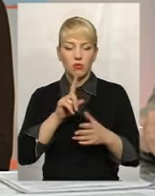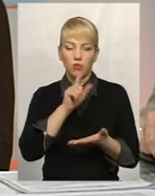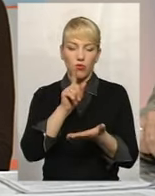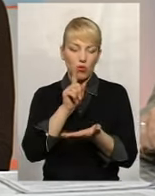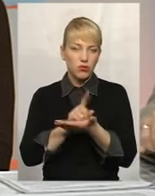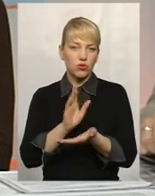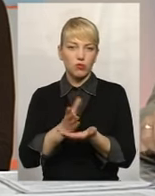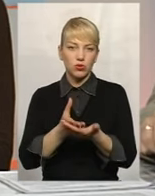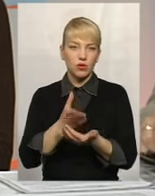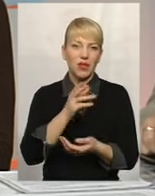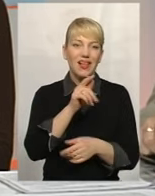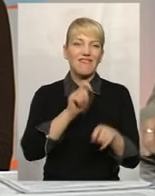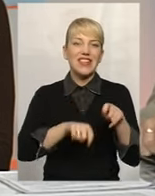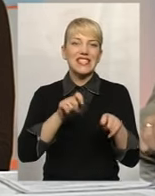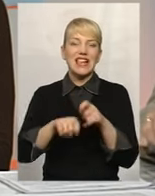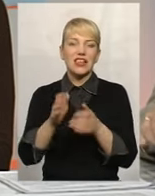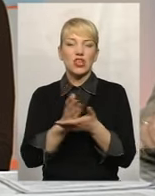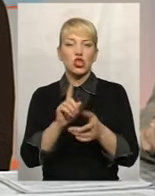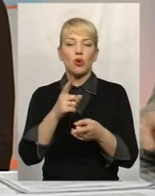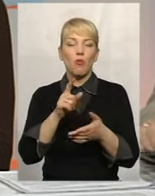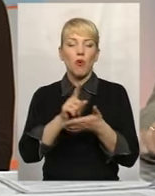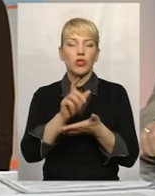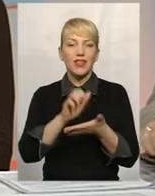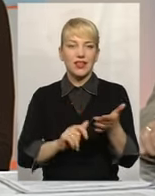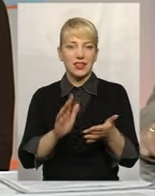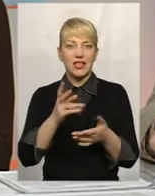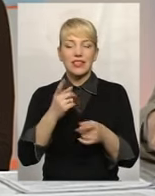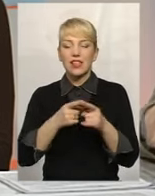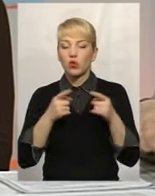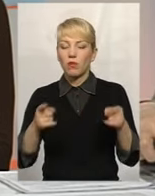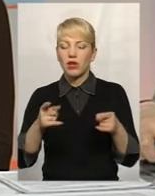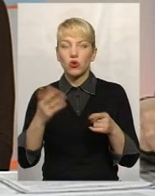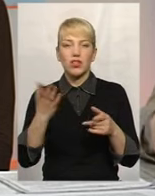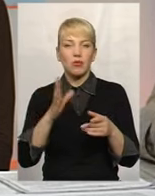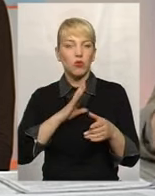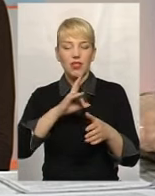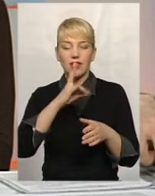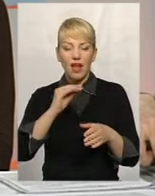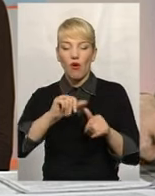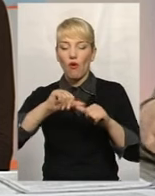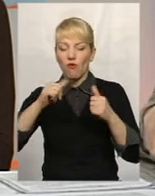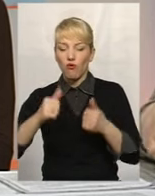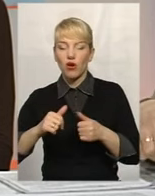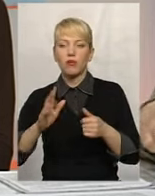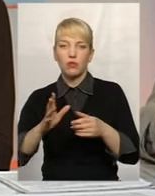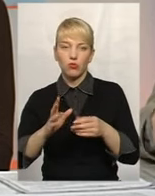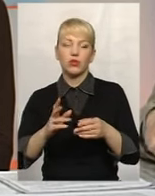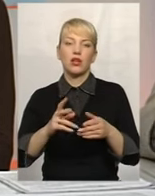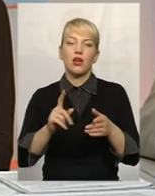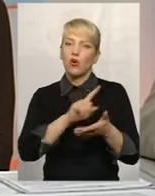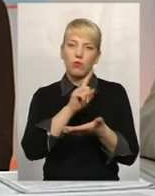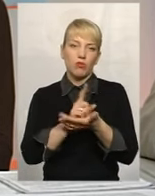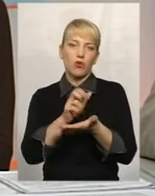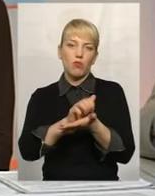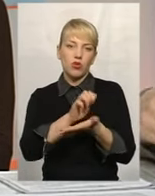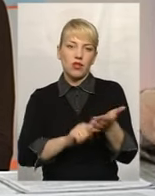податки і всі внески, які не сплачені, за той період, коли були неоформлені, трудові відносини, були сплачені. Тобто, таким чином, і бюджет буде поповнений, і працівник